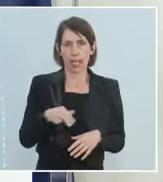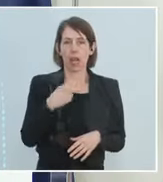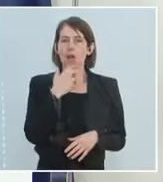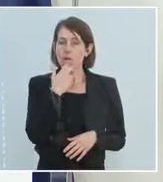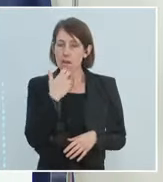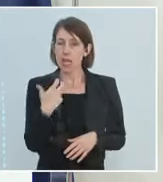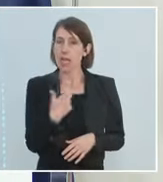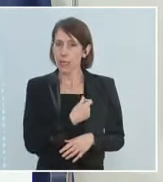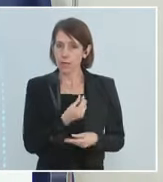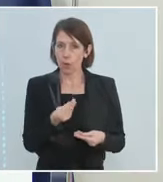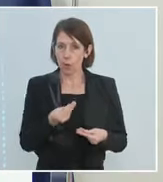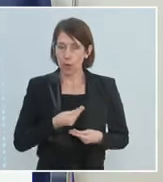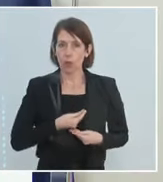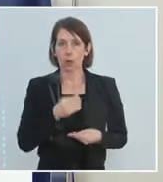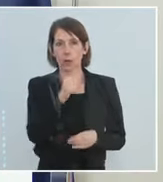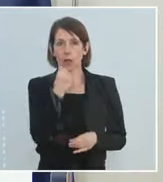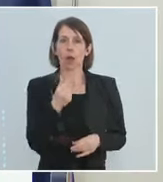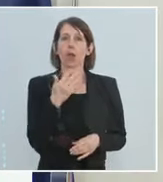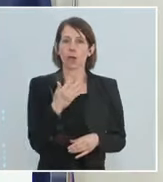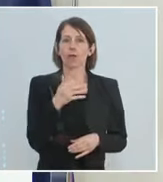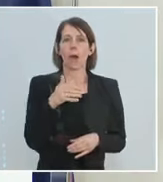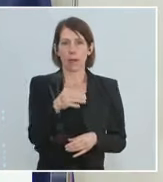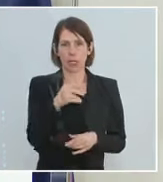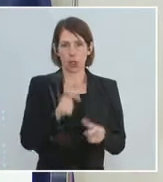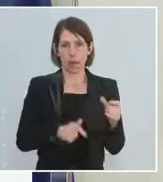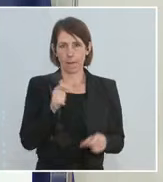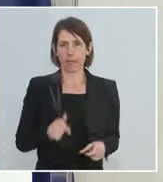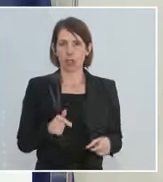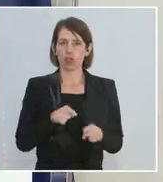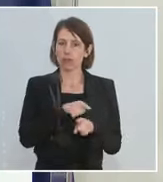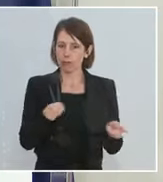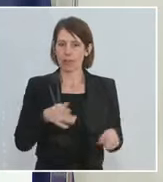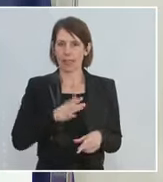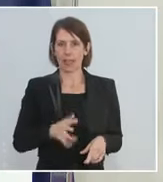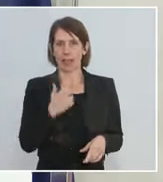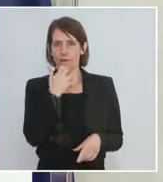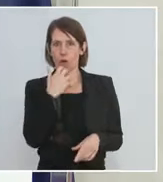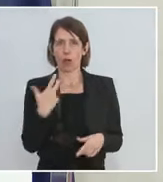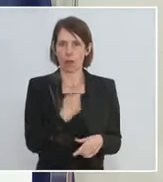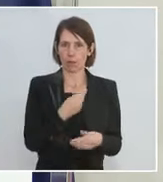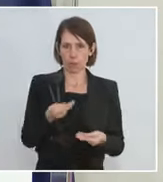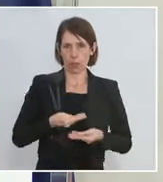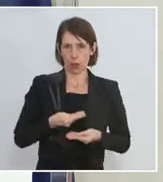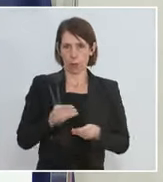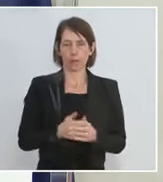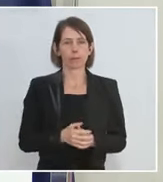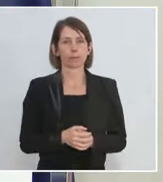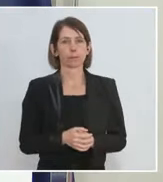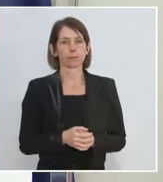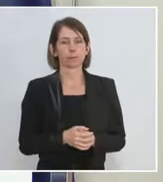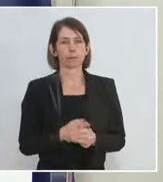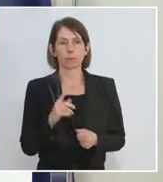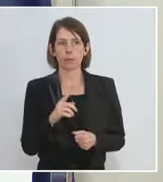sprechen wir von 5 Millionen Menschen, die derzeit gerne geimpft werden wollen. Wir bekommen,